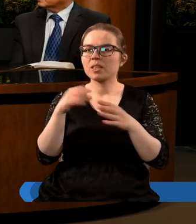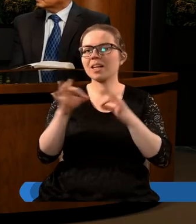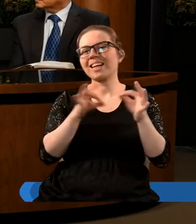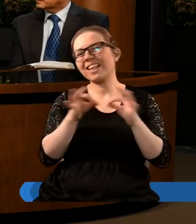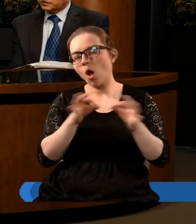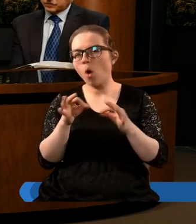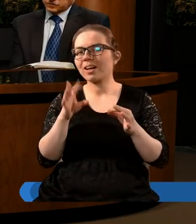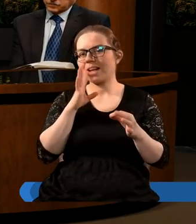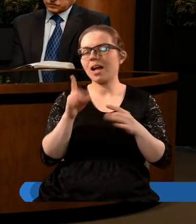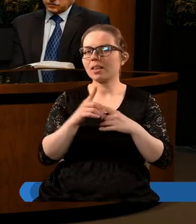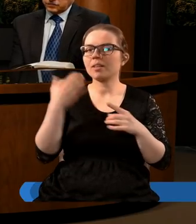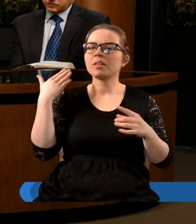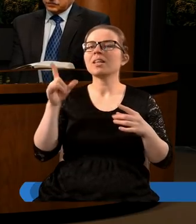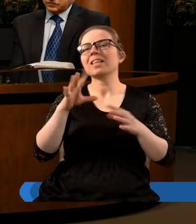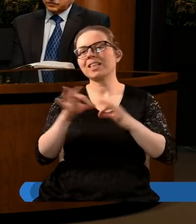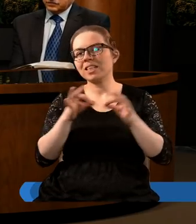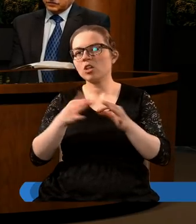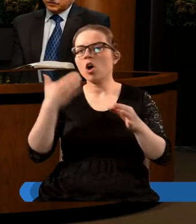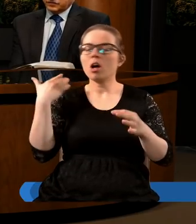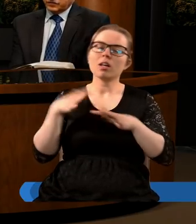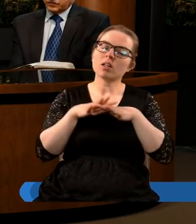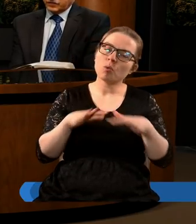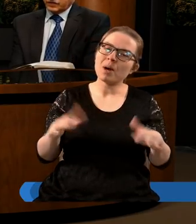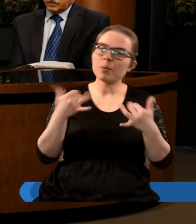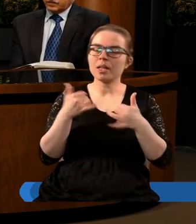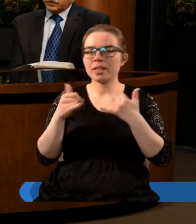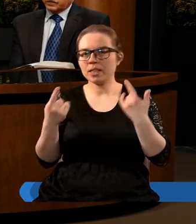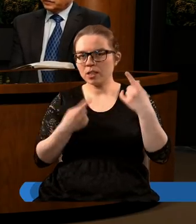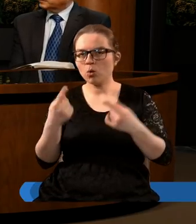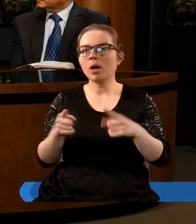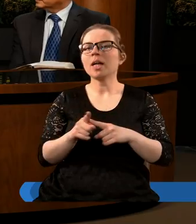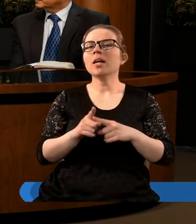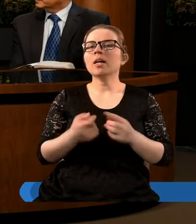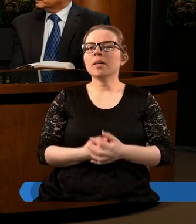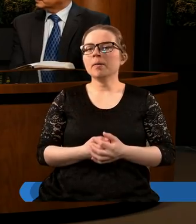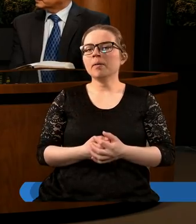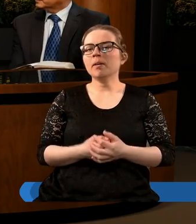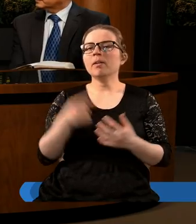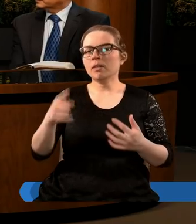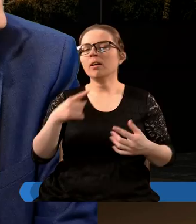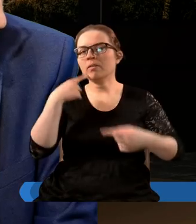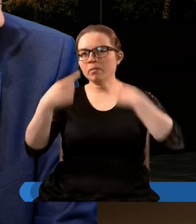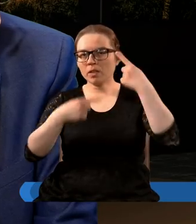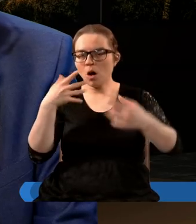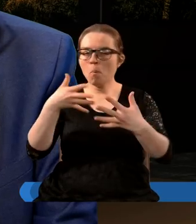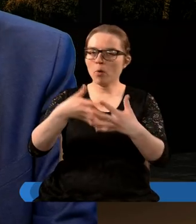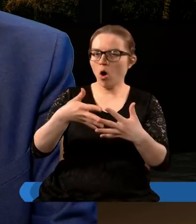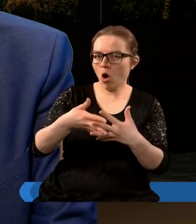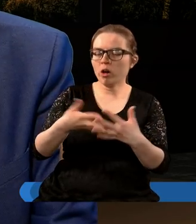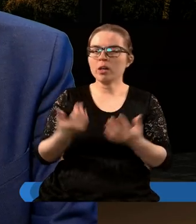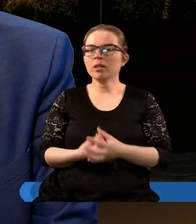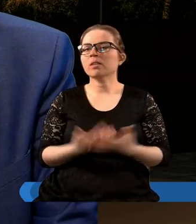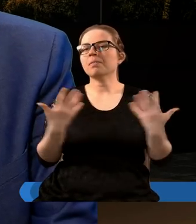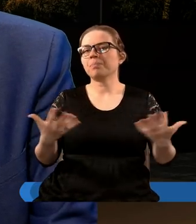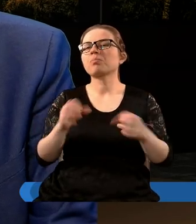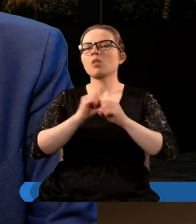i zacząć szukać w historii wypełnień tych zapowiedzi proroczych, bo